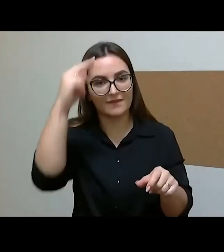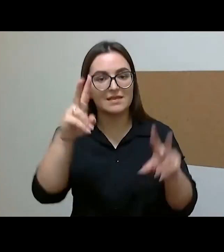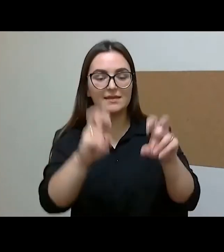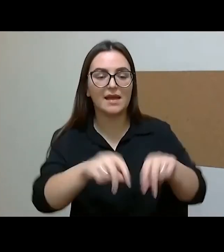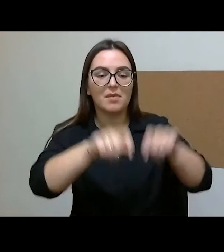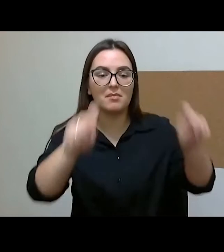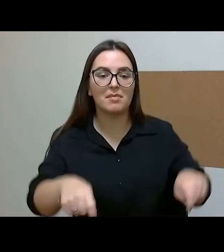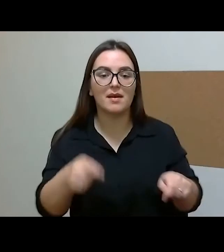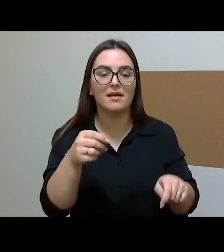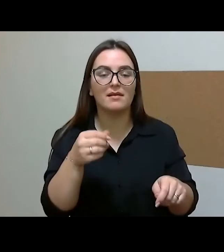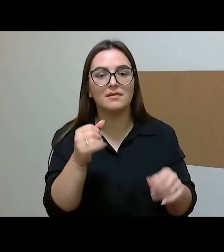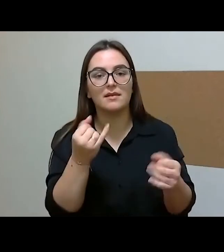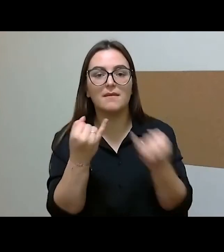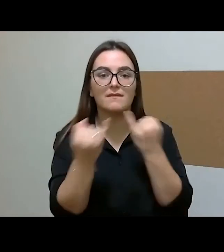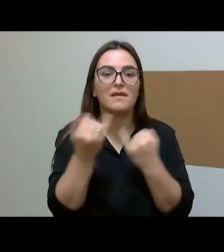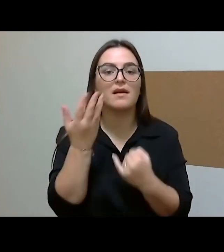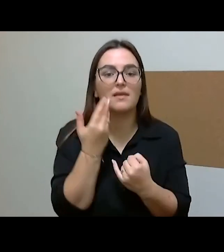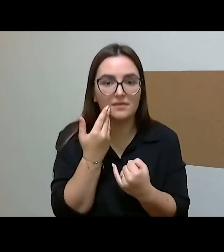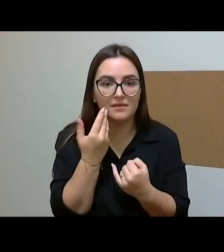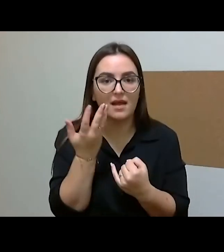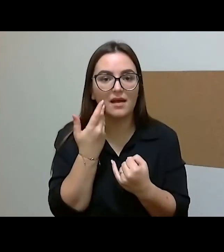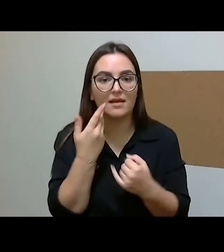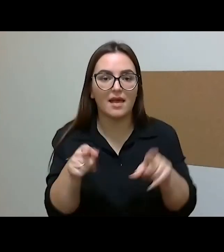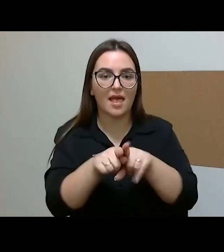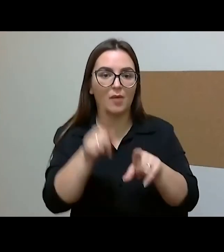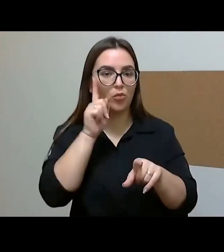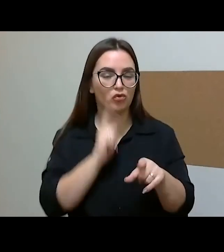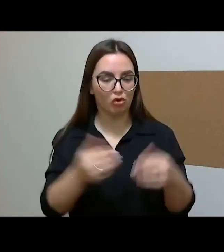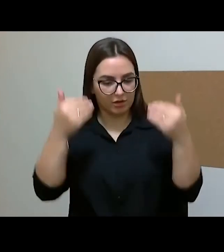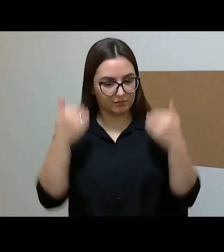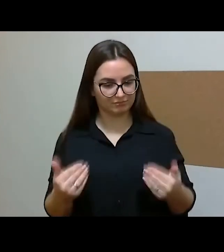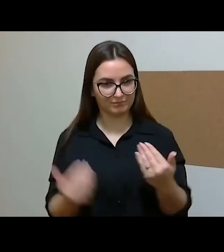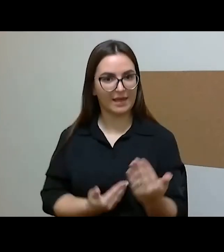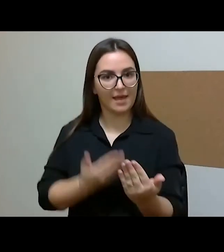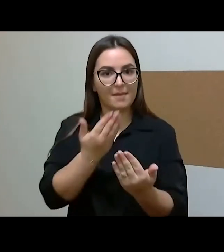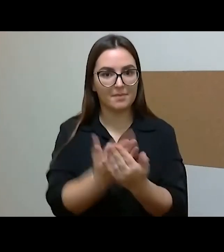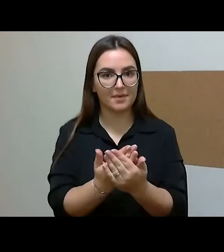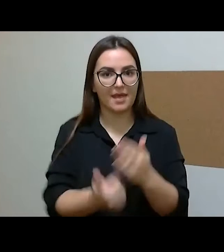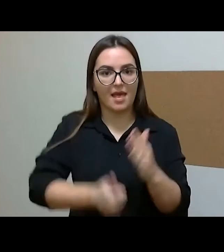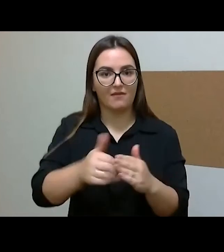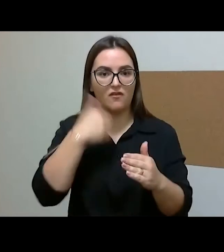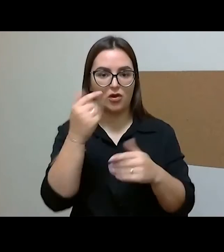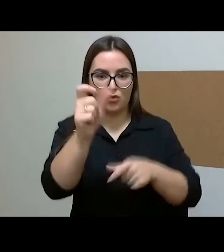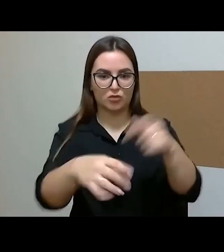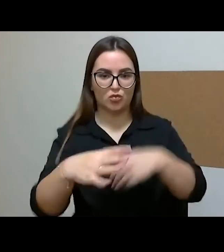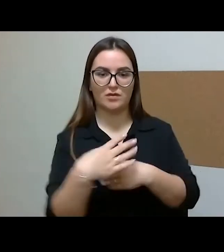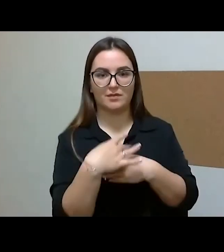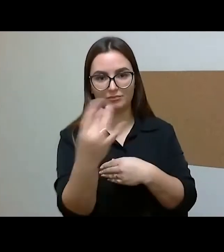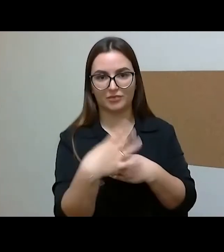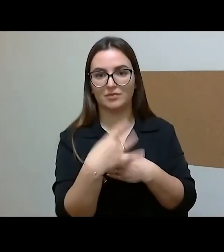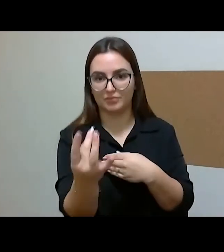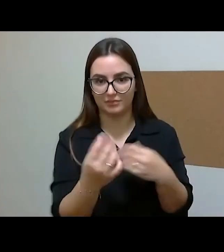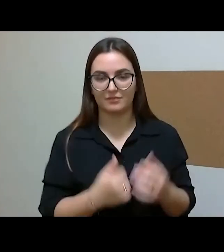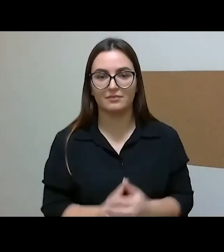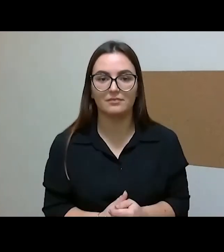sukurti kažkokį įvaizdį, nes matyti taip konsultantai viešų ir ryšių pagal kažkokius